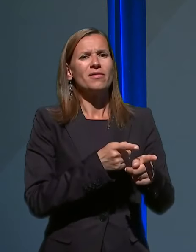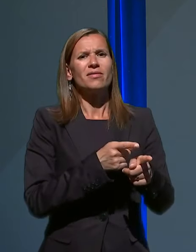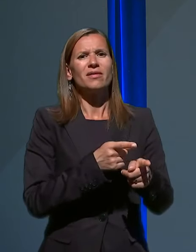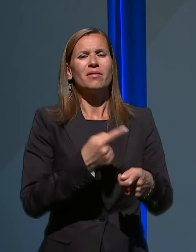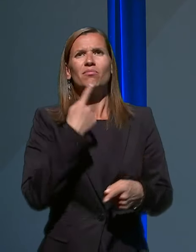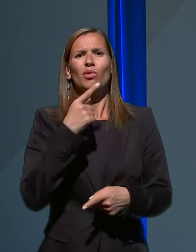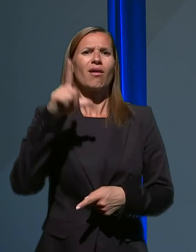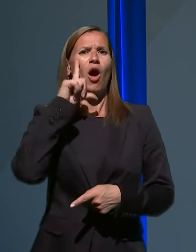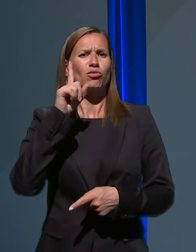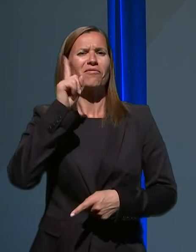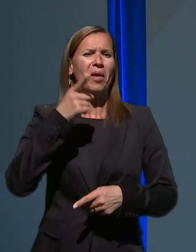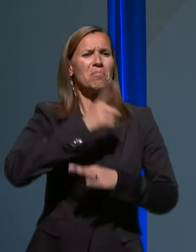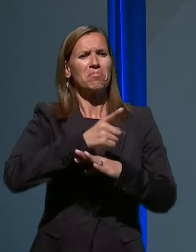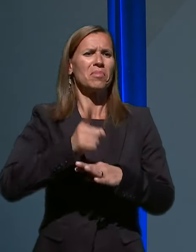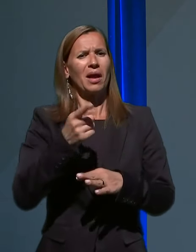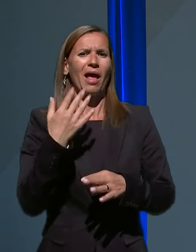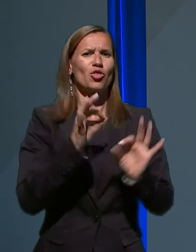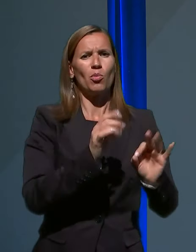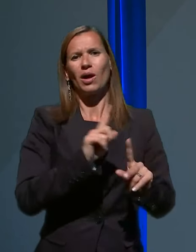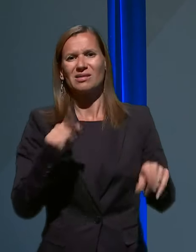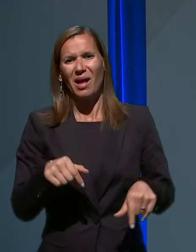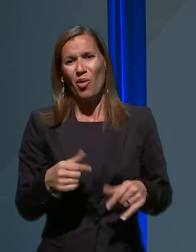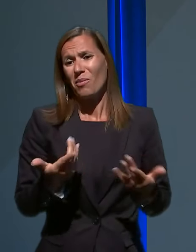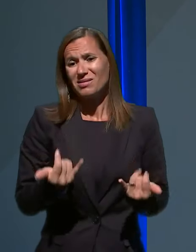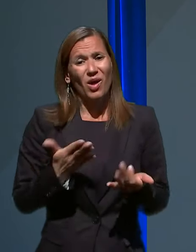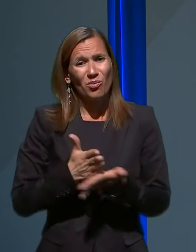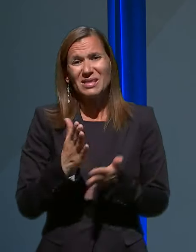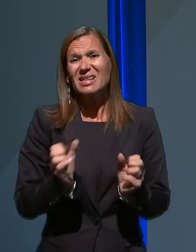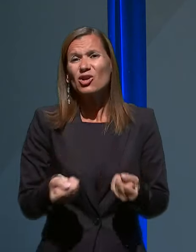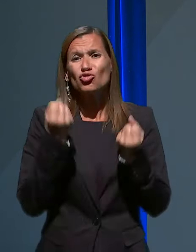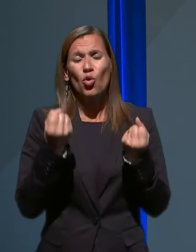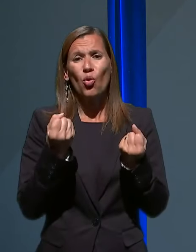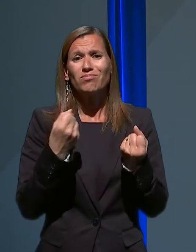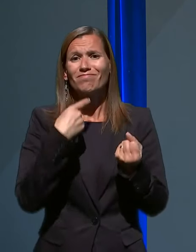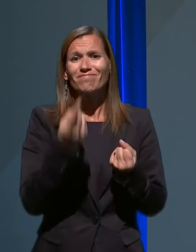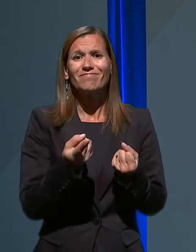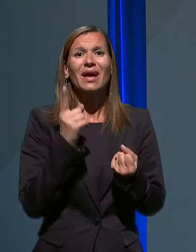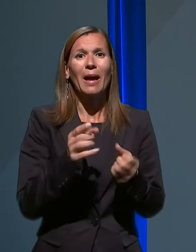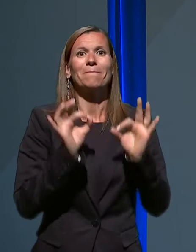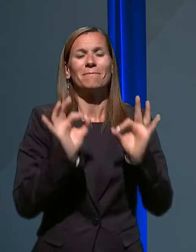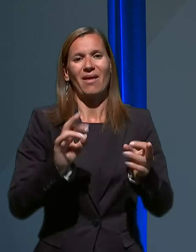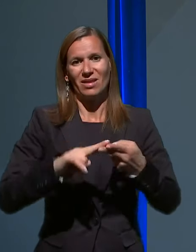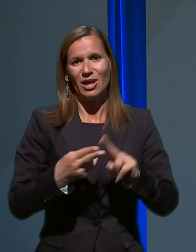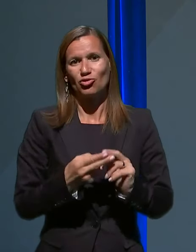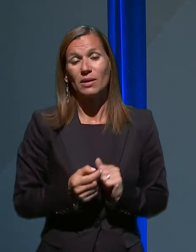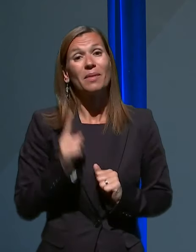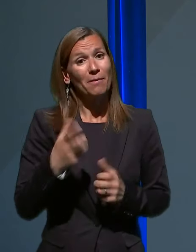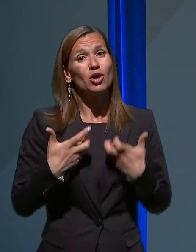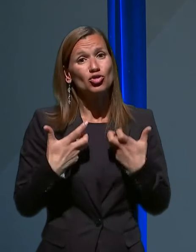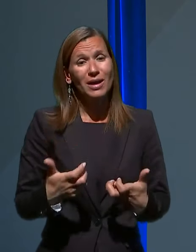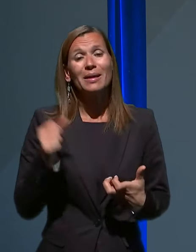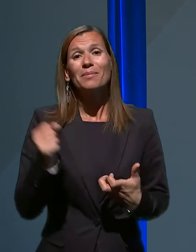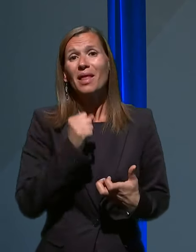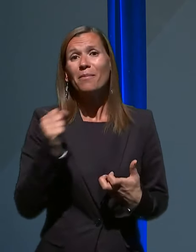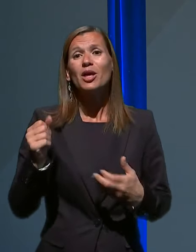težje. Želim pa si, da bi domovi zaustarele se zares povezali tudi za zdravniki in regionalno